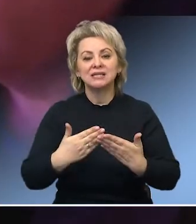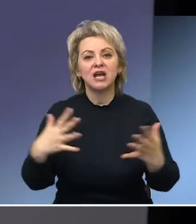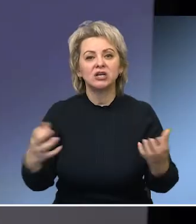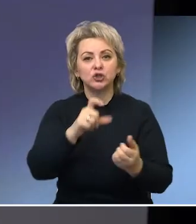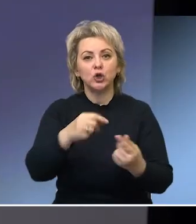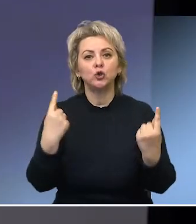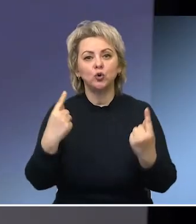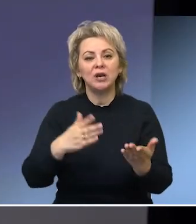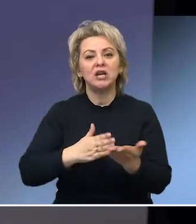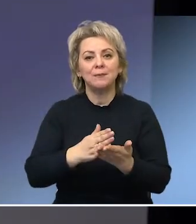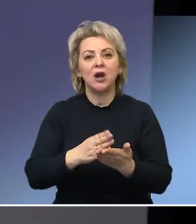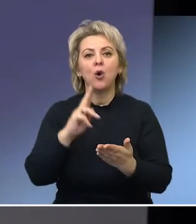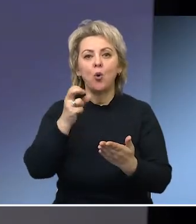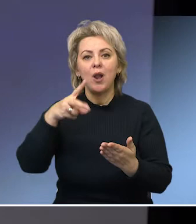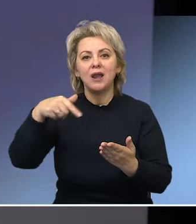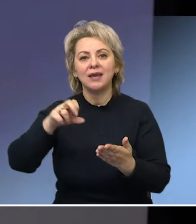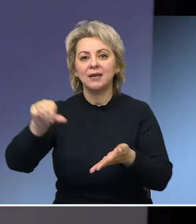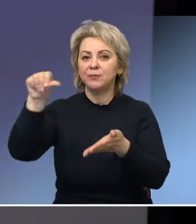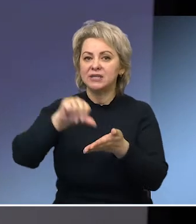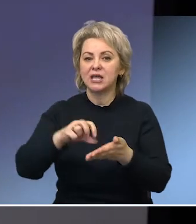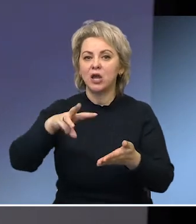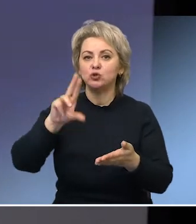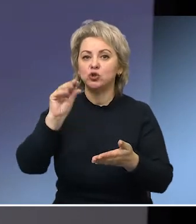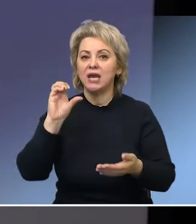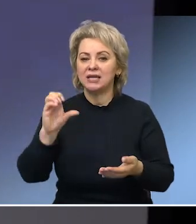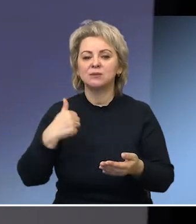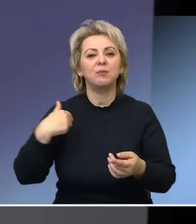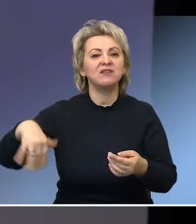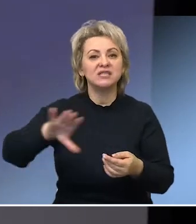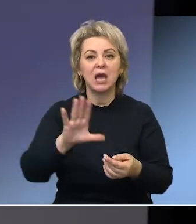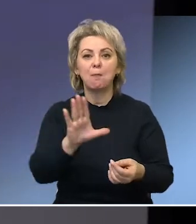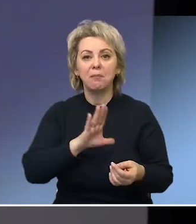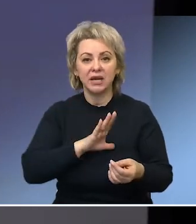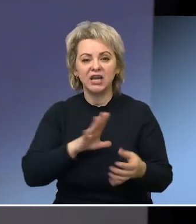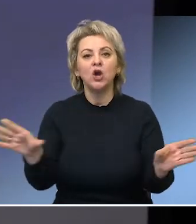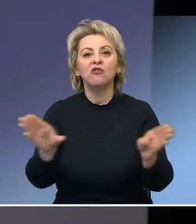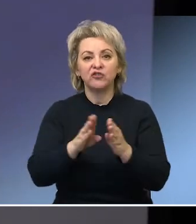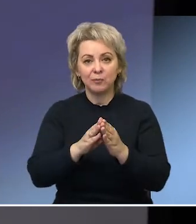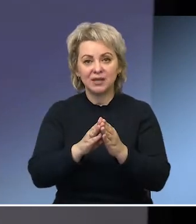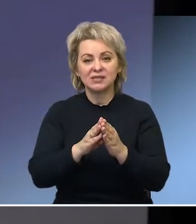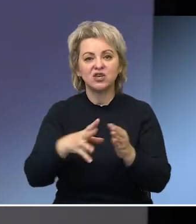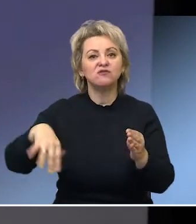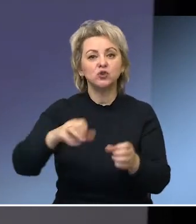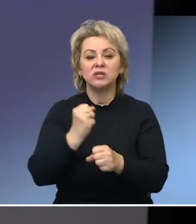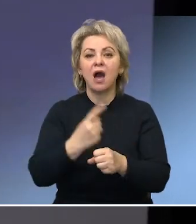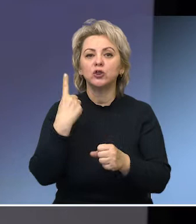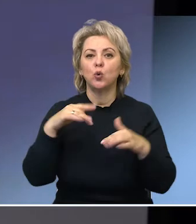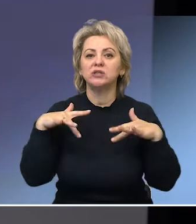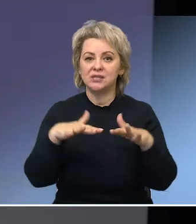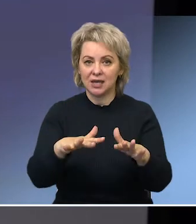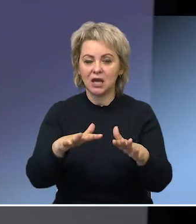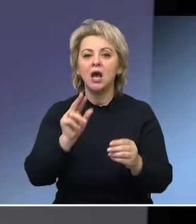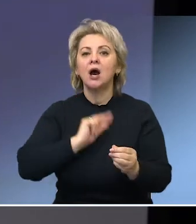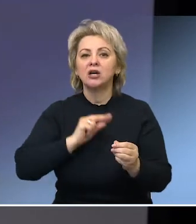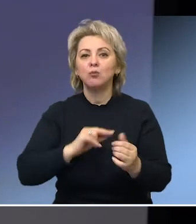и коллеги, представители МЧС. Мы все были вместе, все делали одно дело, работали на благо